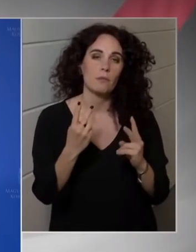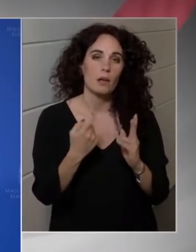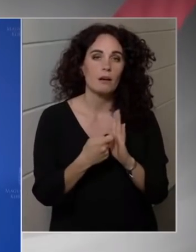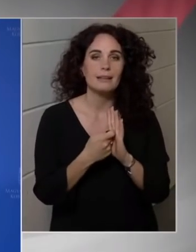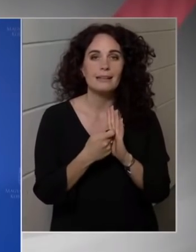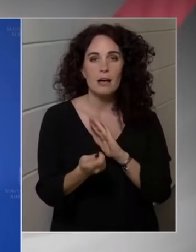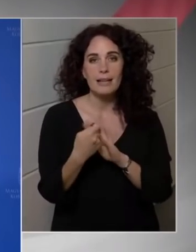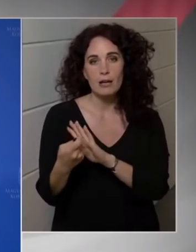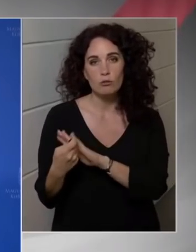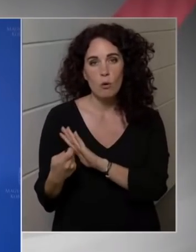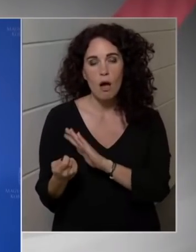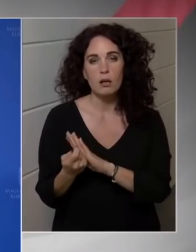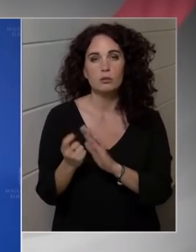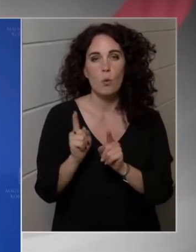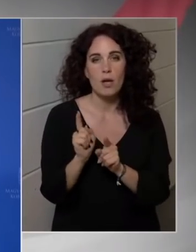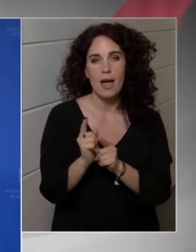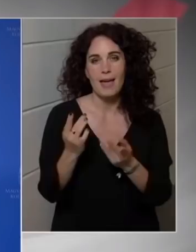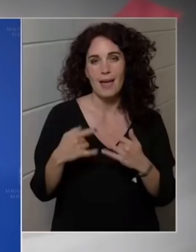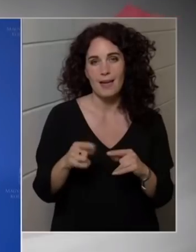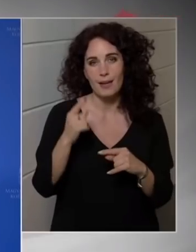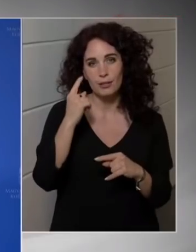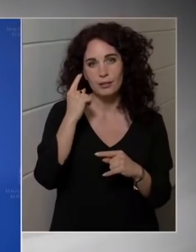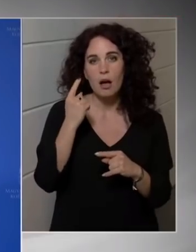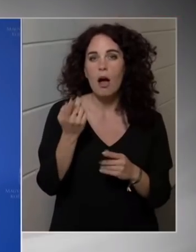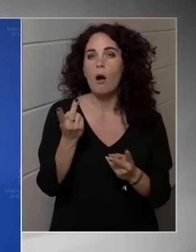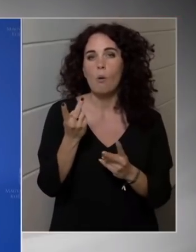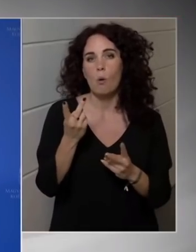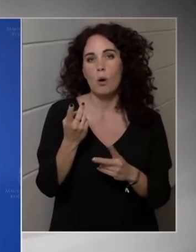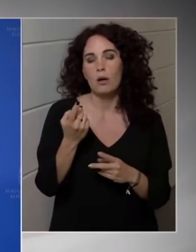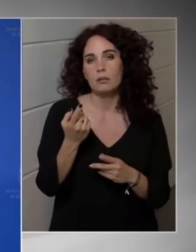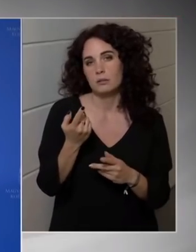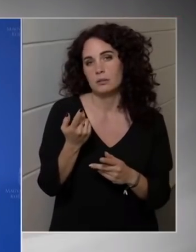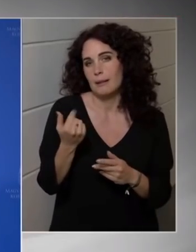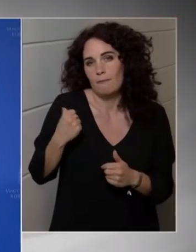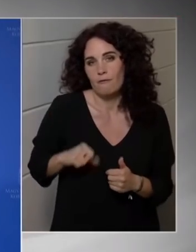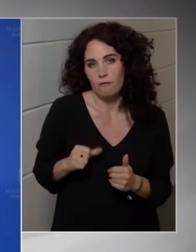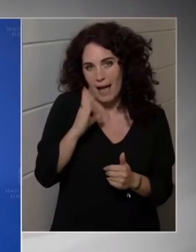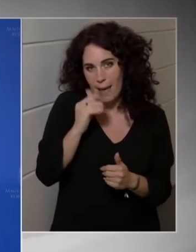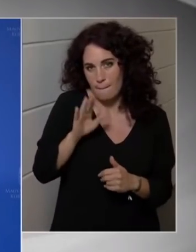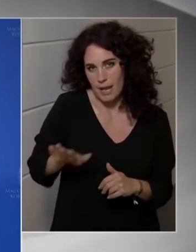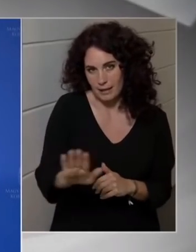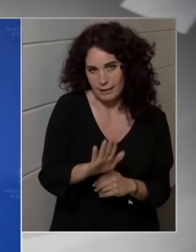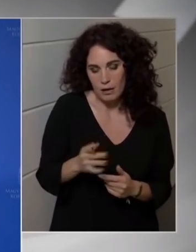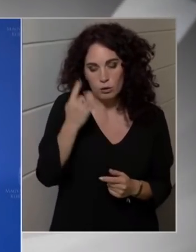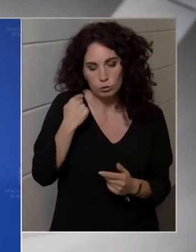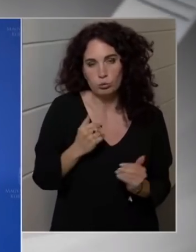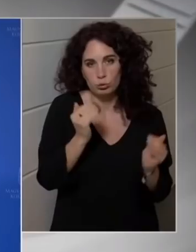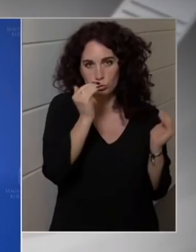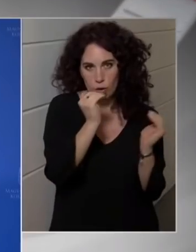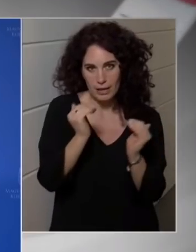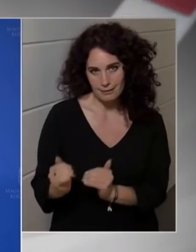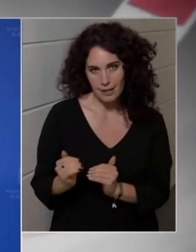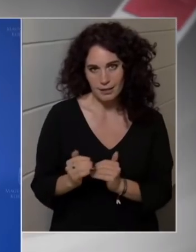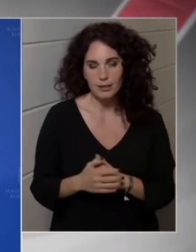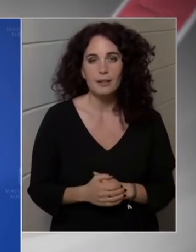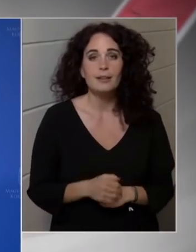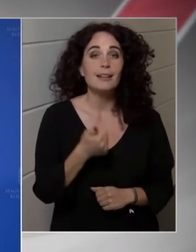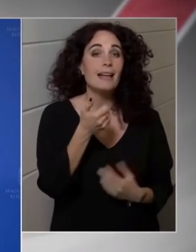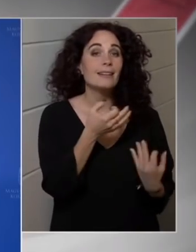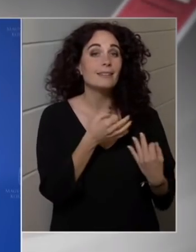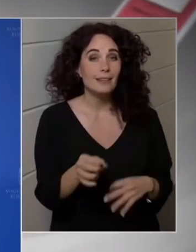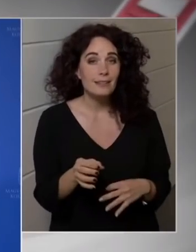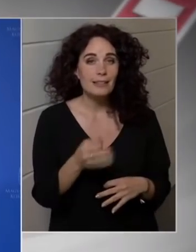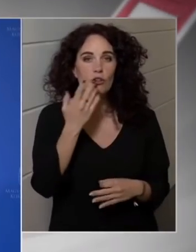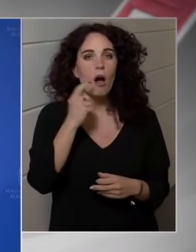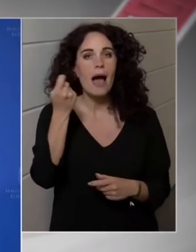fenntarthatóak, és emellett még a költségetés egyensúlya is fenntartható. Ráadásul az is fontos, hogy a kiadásokat is